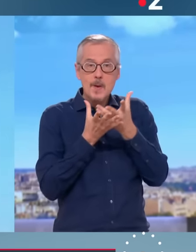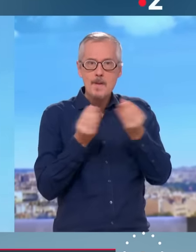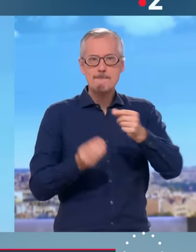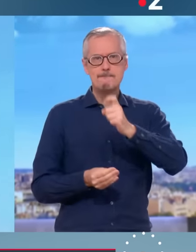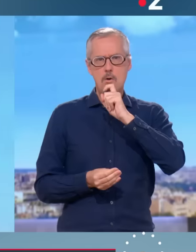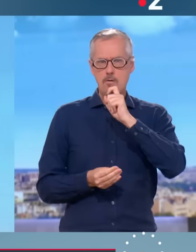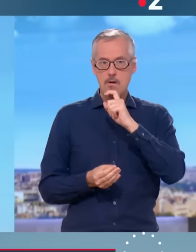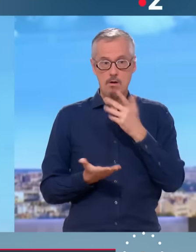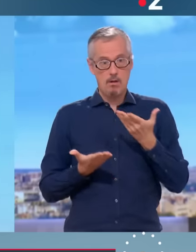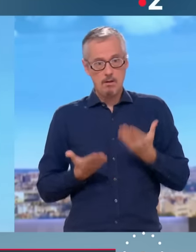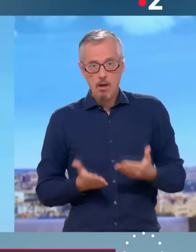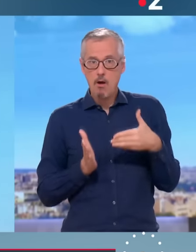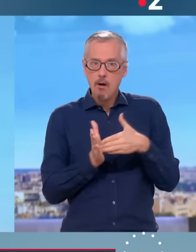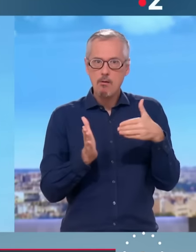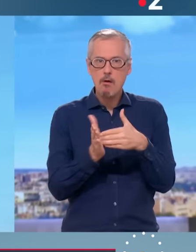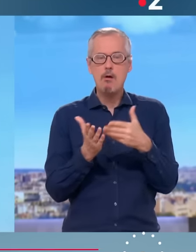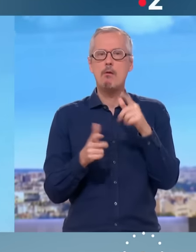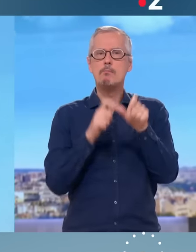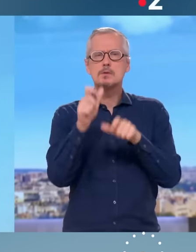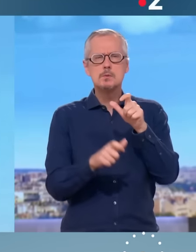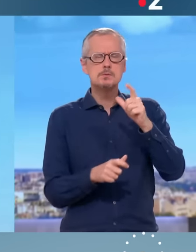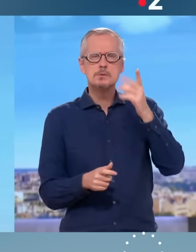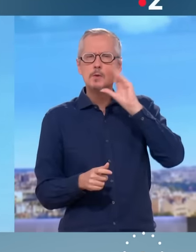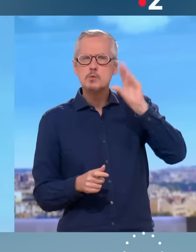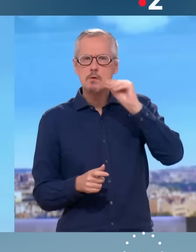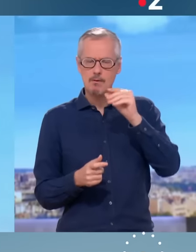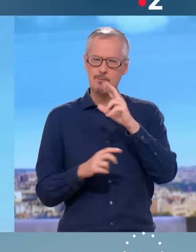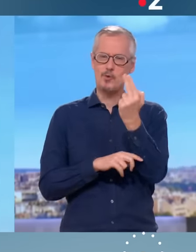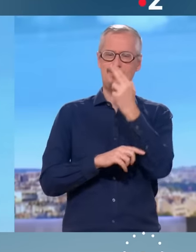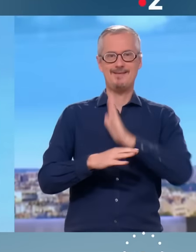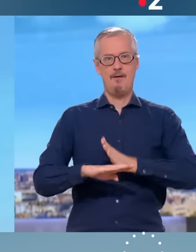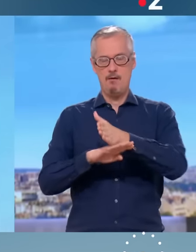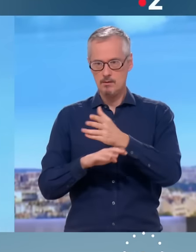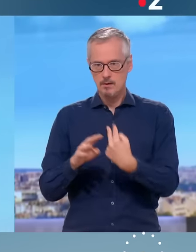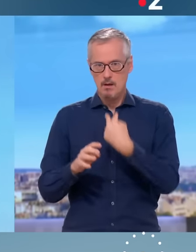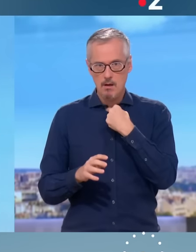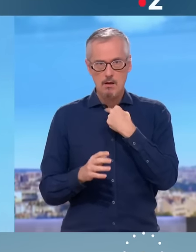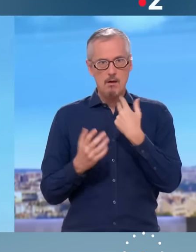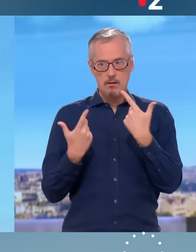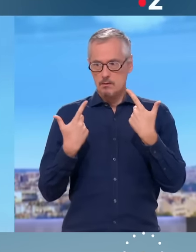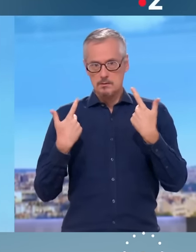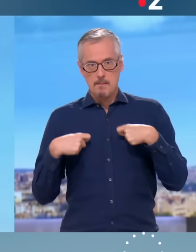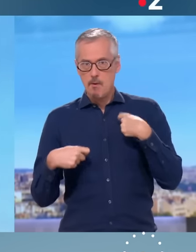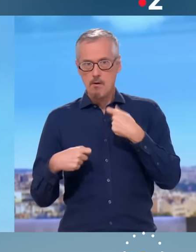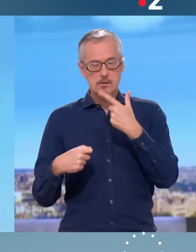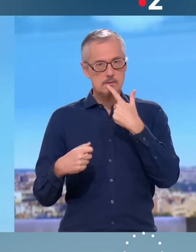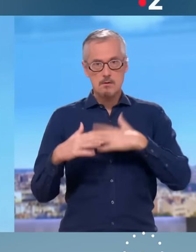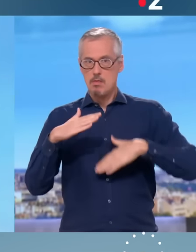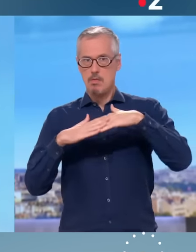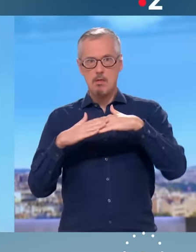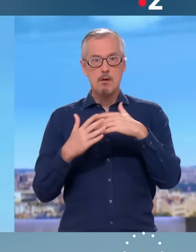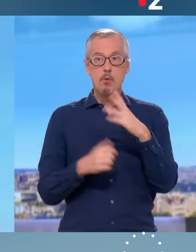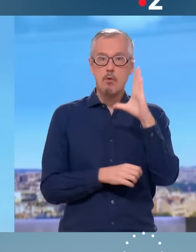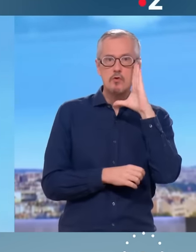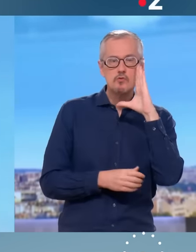'hui, ils font face, pour les étudiants, à une rentrée universitaire où leur pouvoir d'achat va être dégradé, où ils ont des difficultés d'accéder au